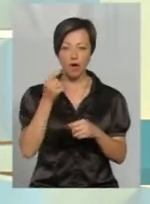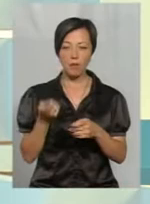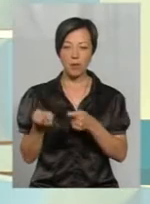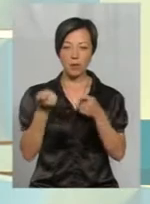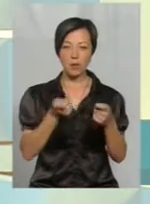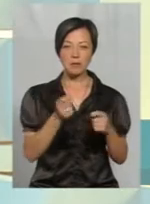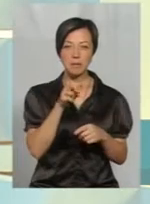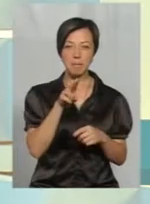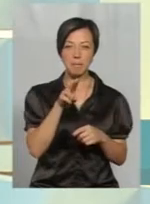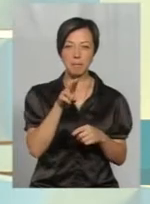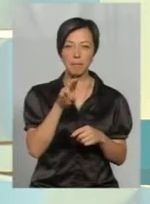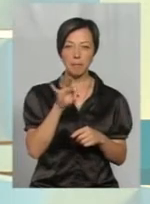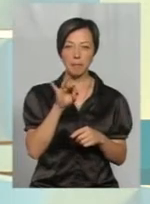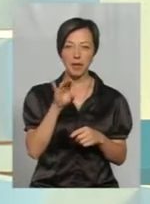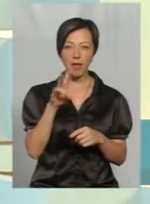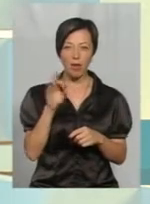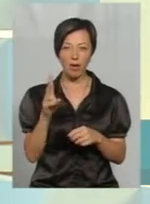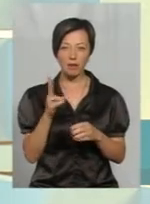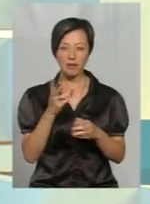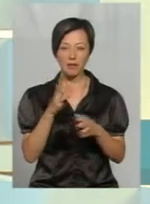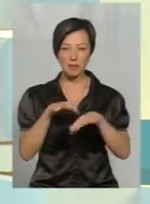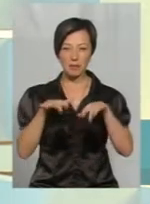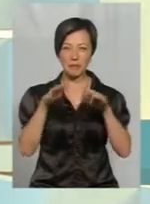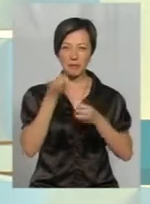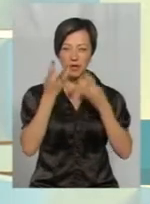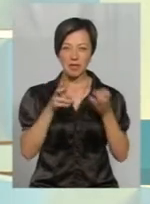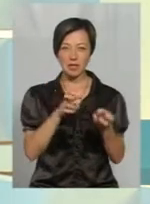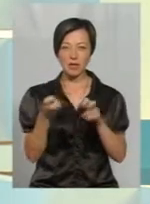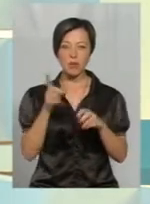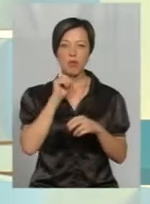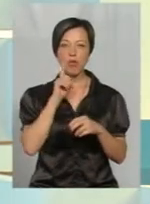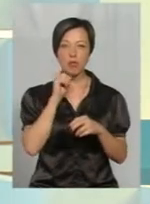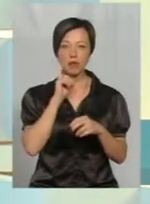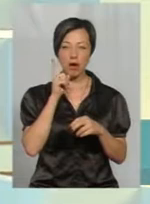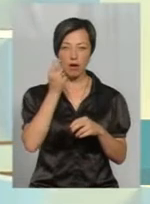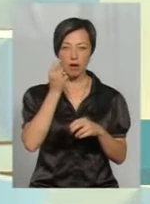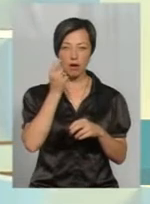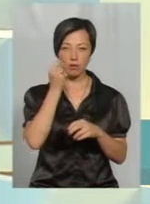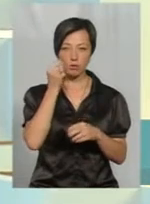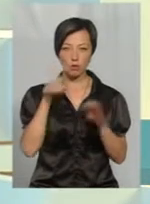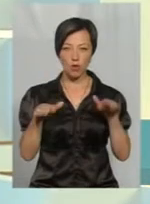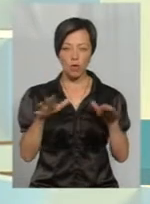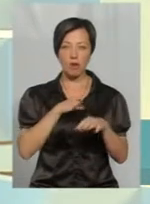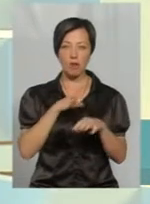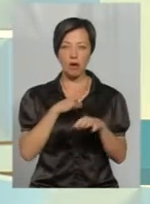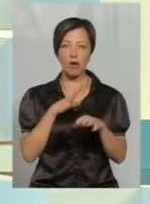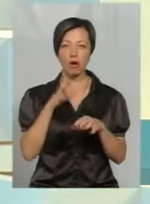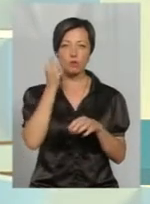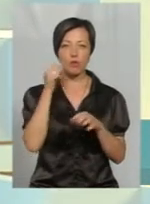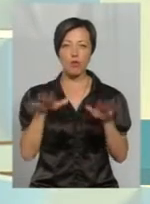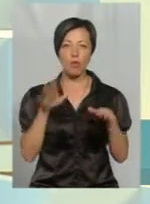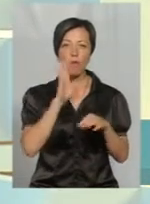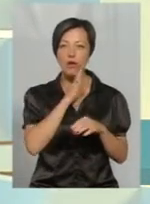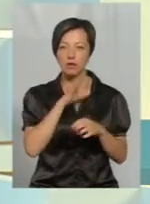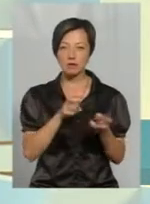від цього ще гіни молода бджола, буває гіно бджоломатки, а